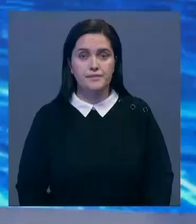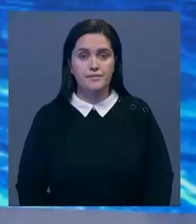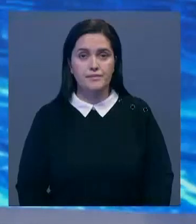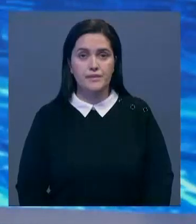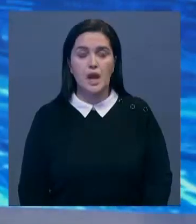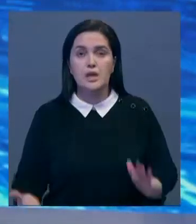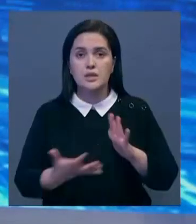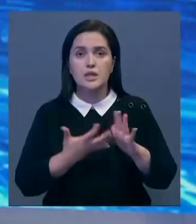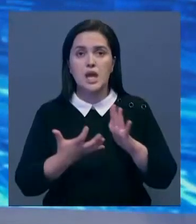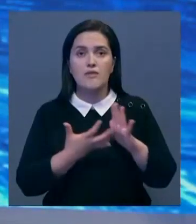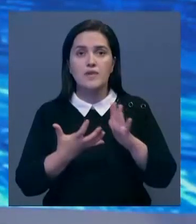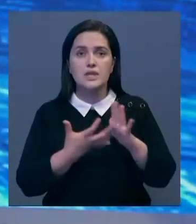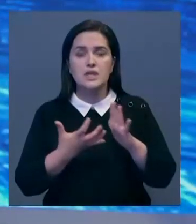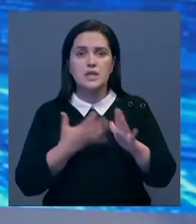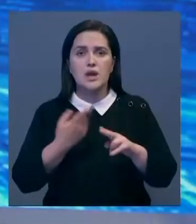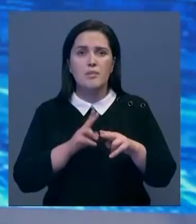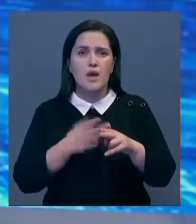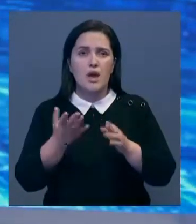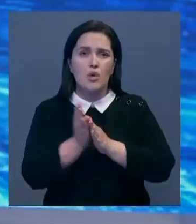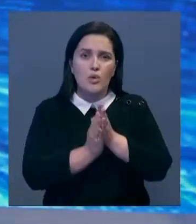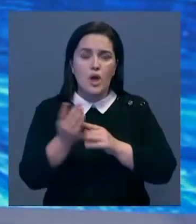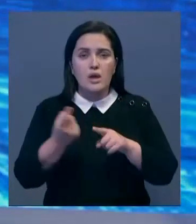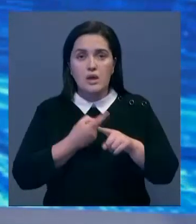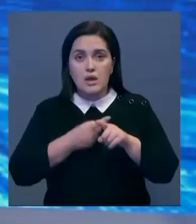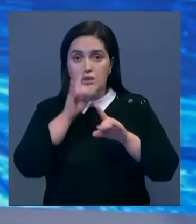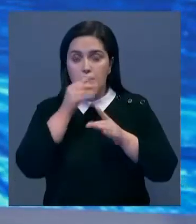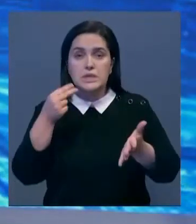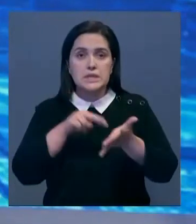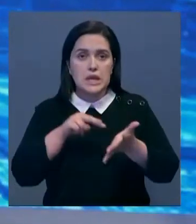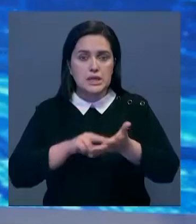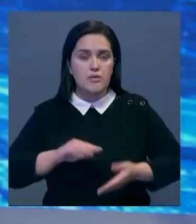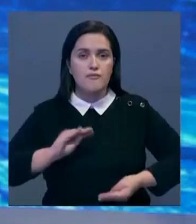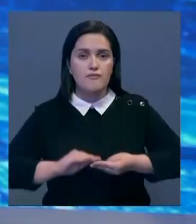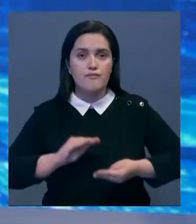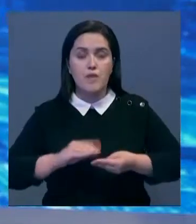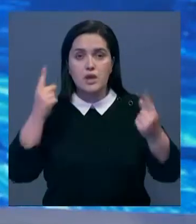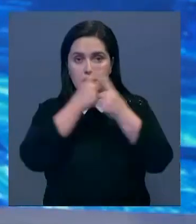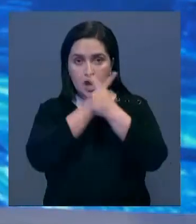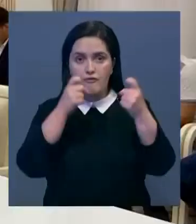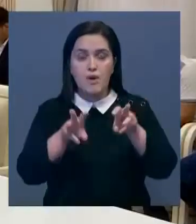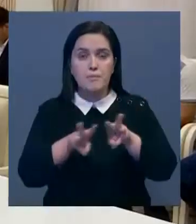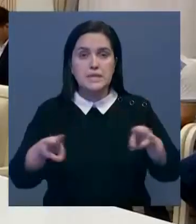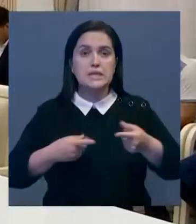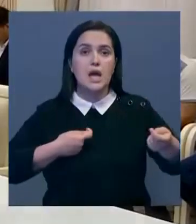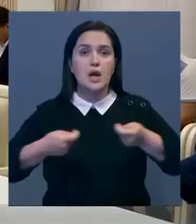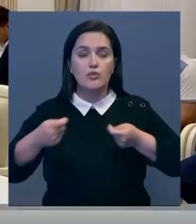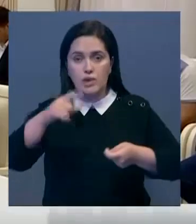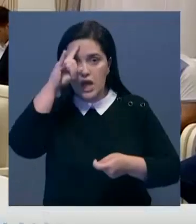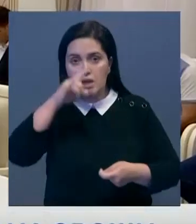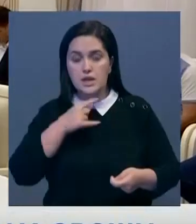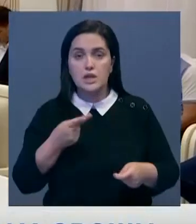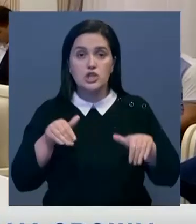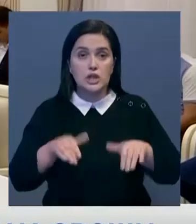Дефицита овощей в межсезонье не будет, а цены на них отрегулируют. Об этом заявил министр торговли и интеграции